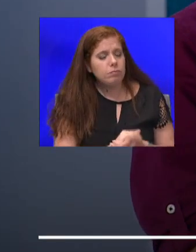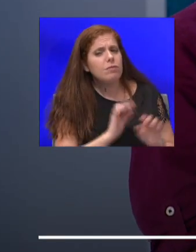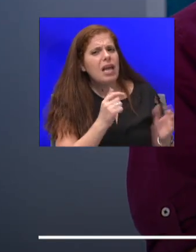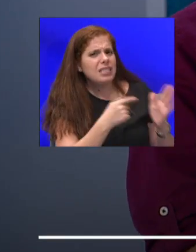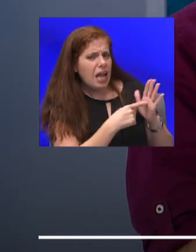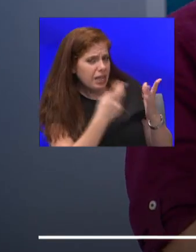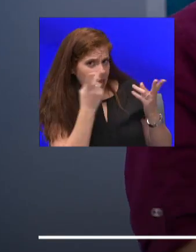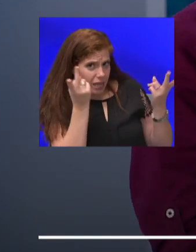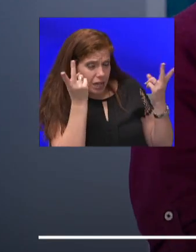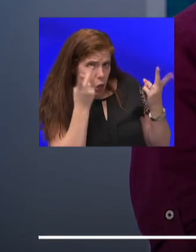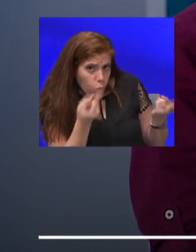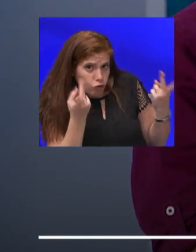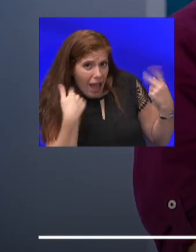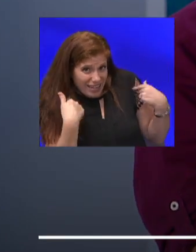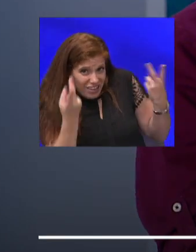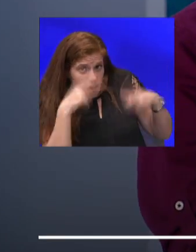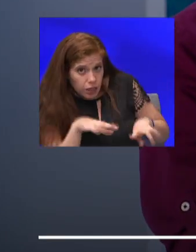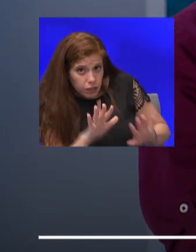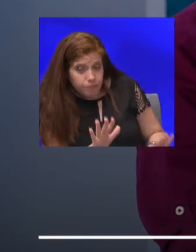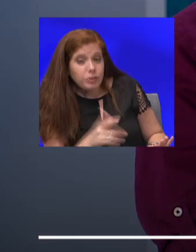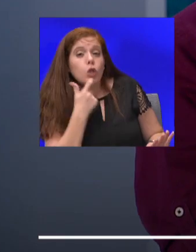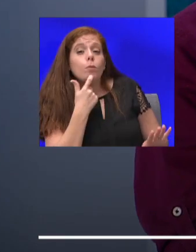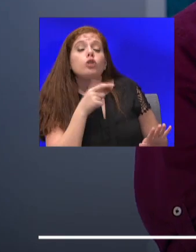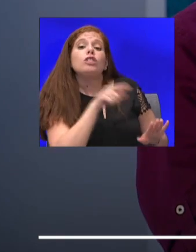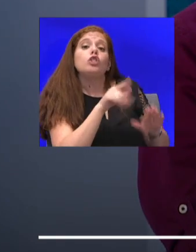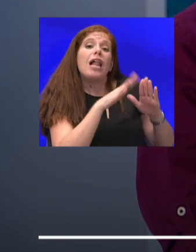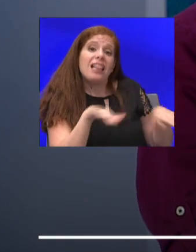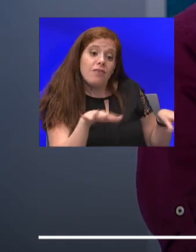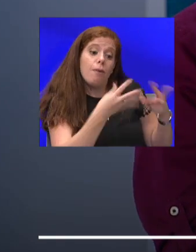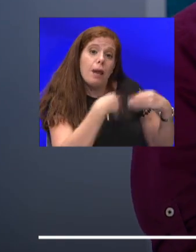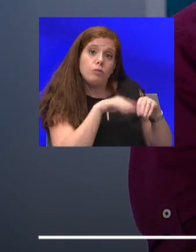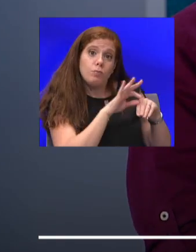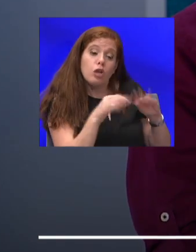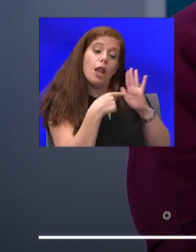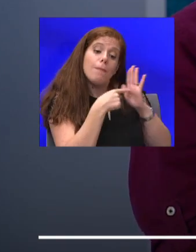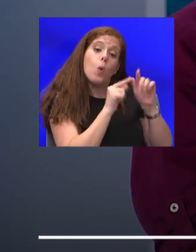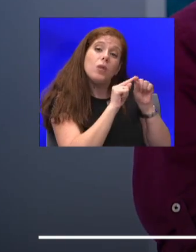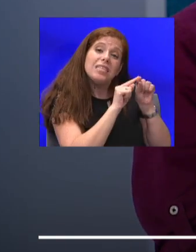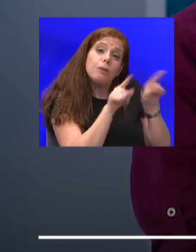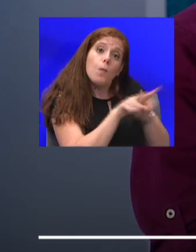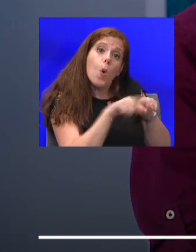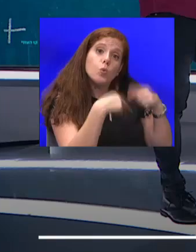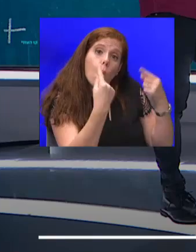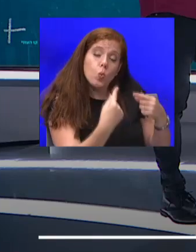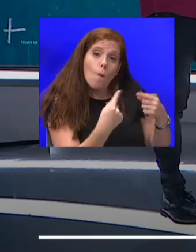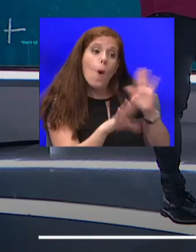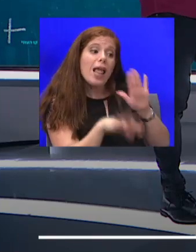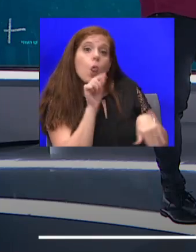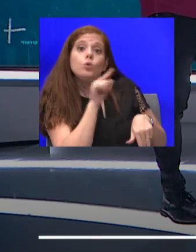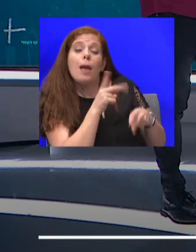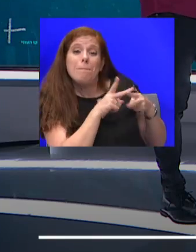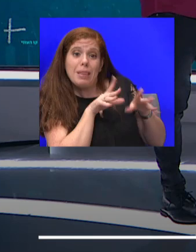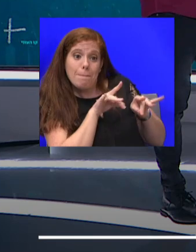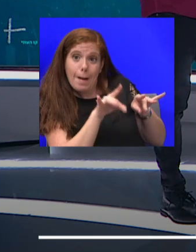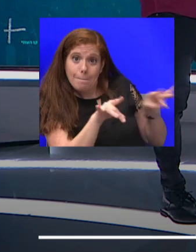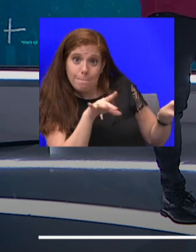העובדה שהילדים ובני המשפחה שלהם, בעצם הראו תסמינים באותו יום, או הוטרו כמדביקים באותו יום, זה מה שמלמד אותנו שהקשר